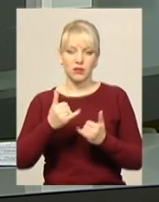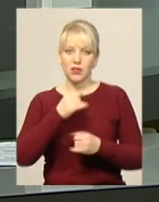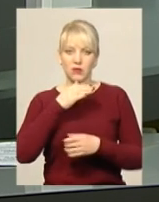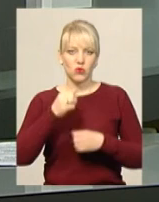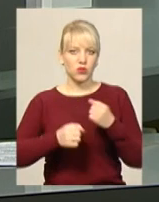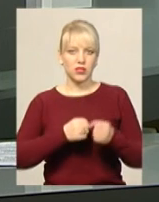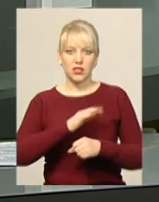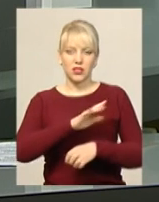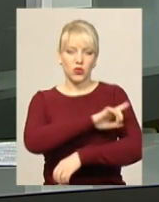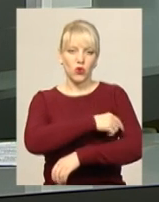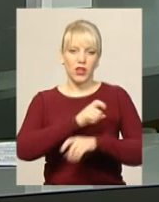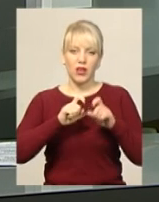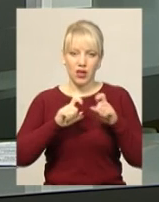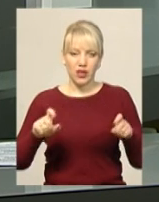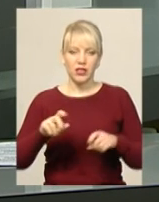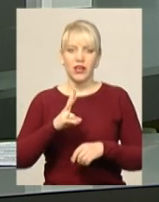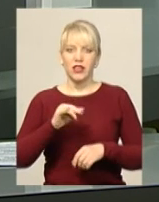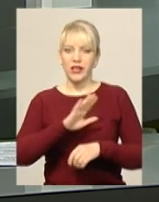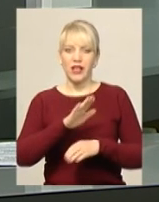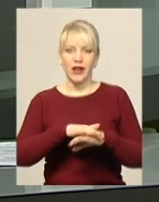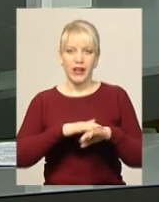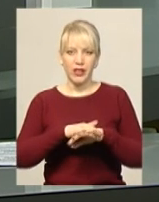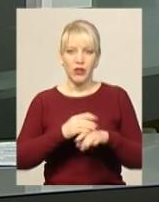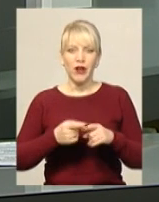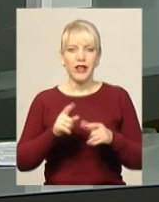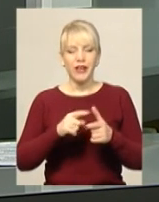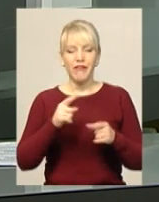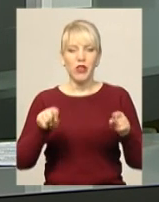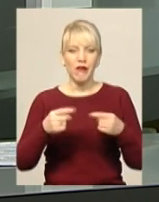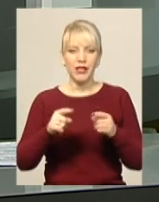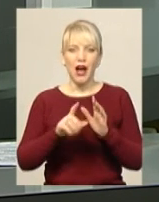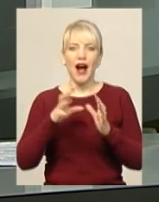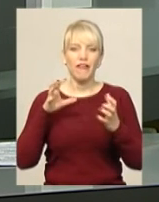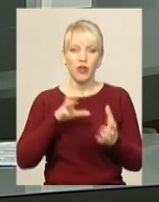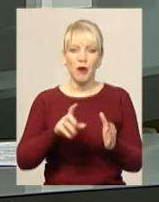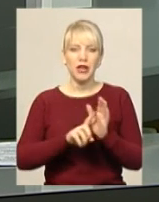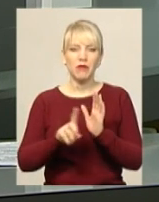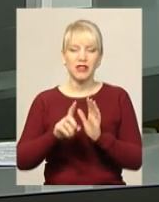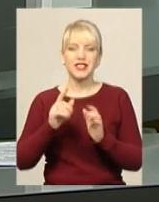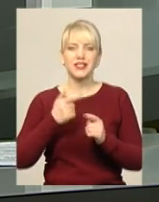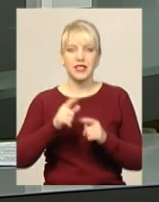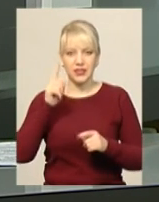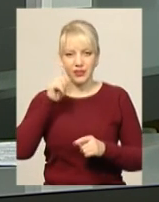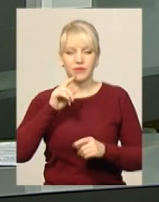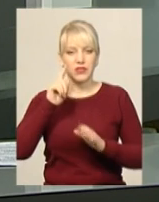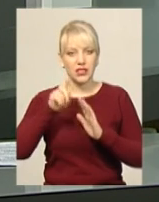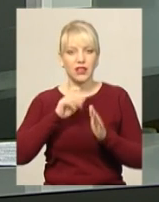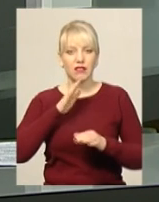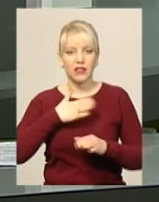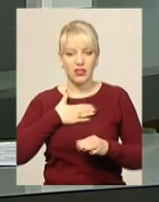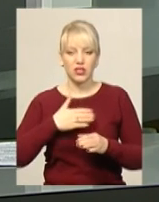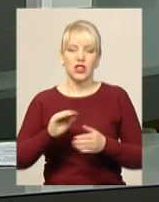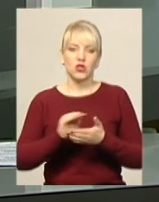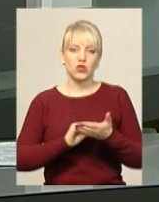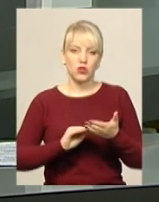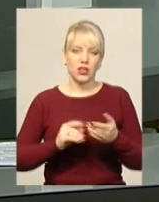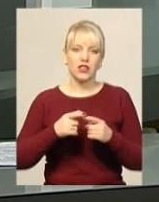дістатися ні до лікарні, ні на ринок. Чи відновлять автобусне сполучення, з'ясовує моя колега Наталія Сідова. Зараз вона працює у Віньковецькому районі.